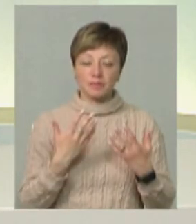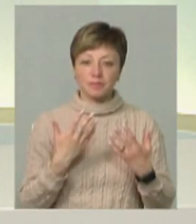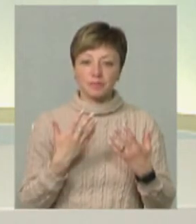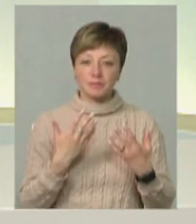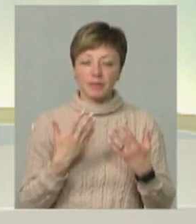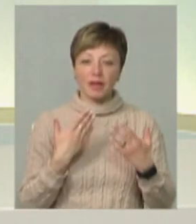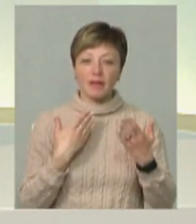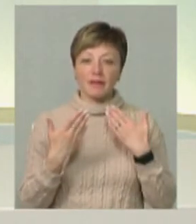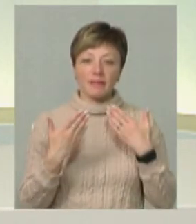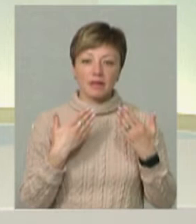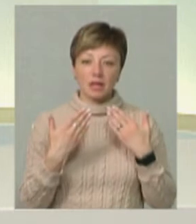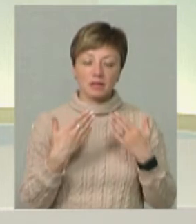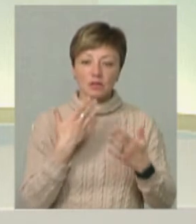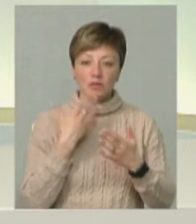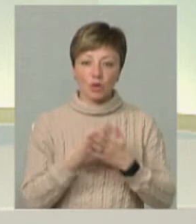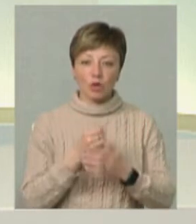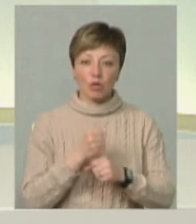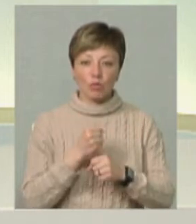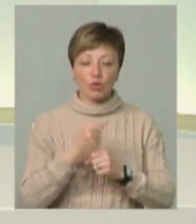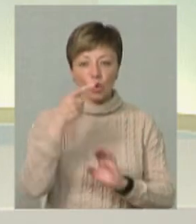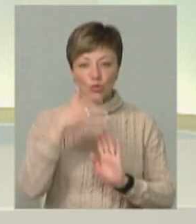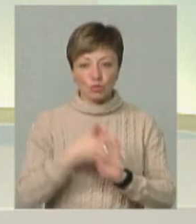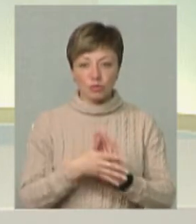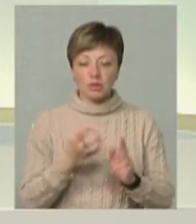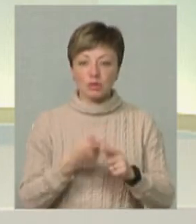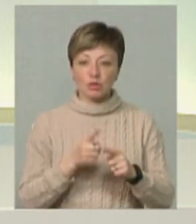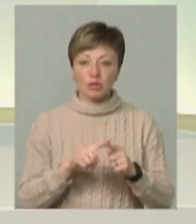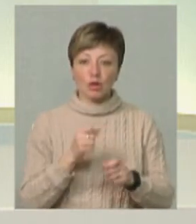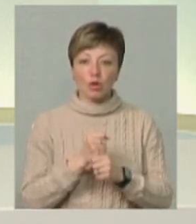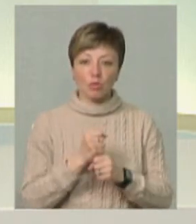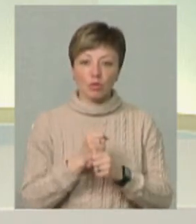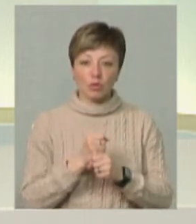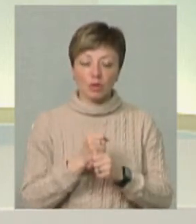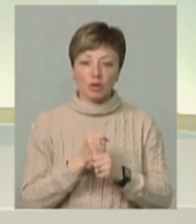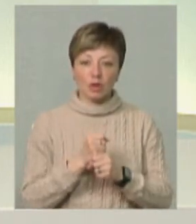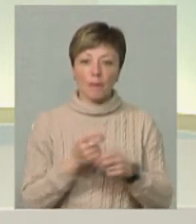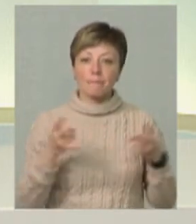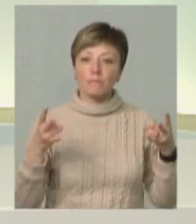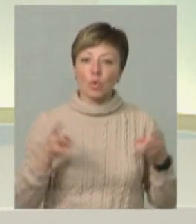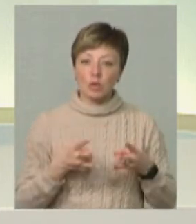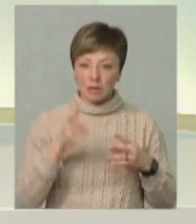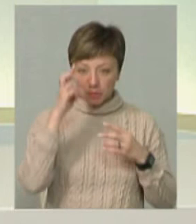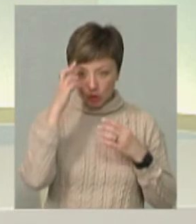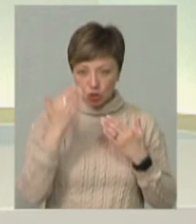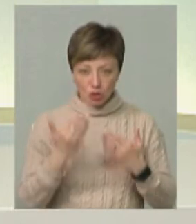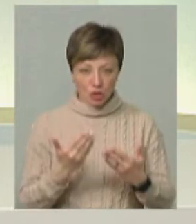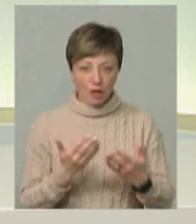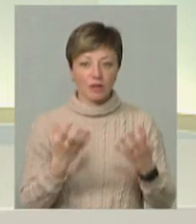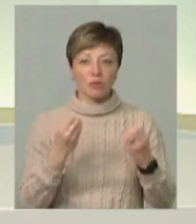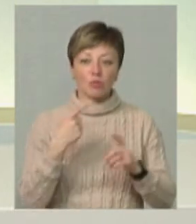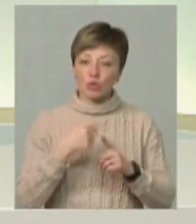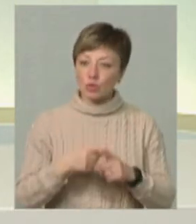віднестися до своєї роботи і розуміти те, що ця робота потрібна державі, а мало того